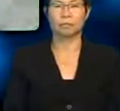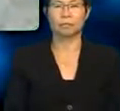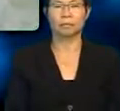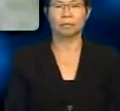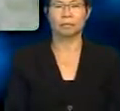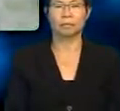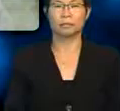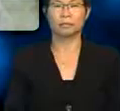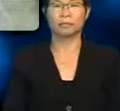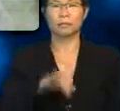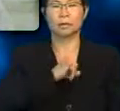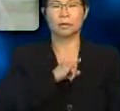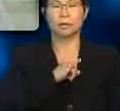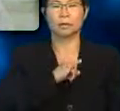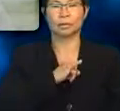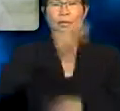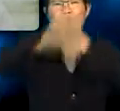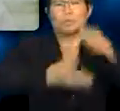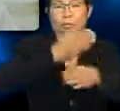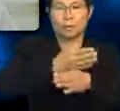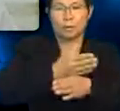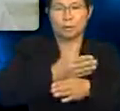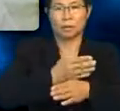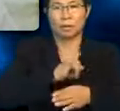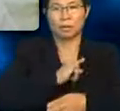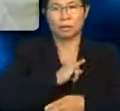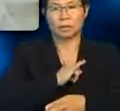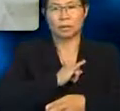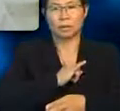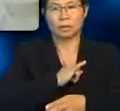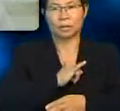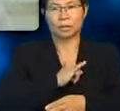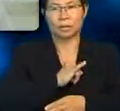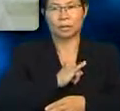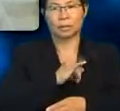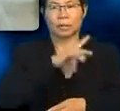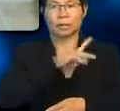Saya bumi. Saya sebuah planet.